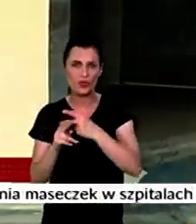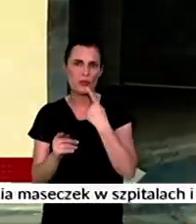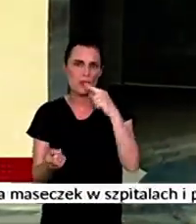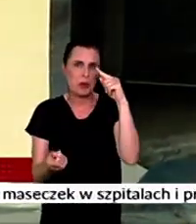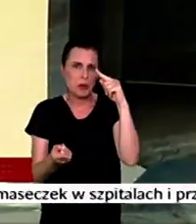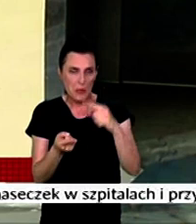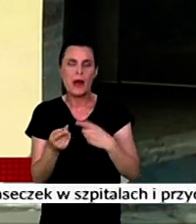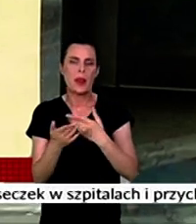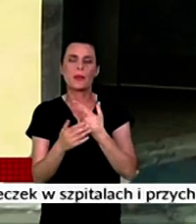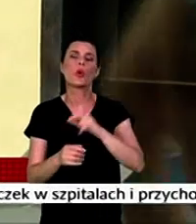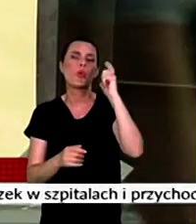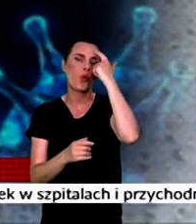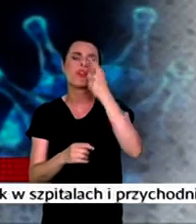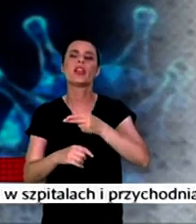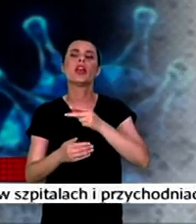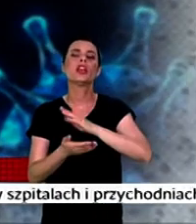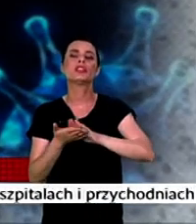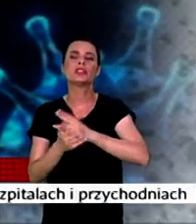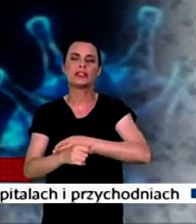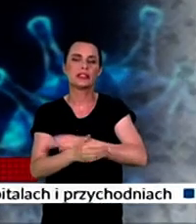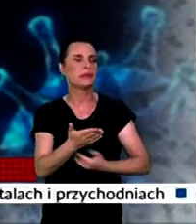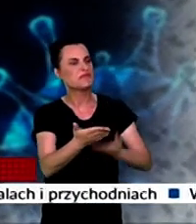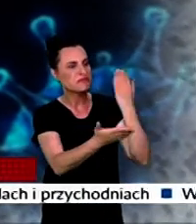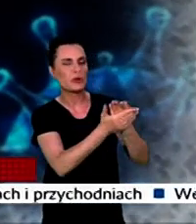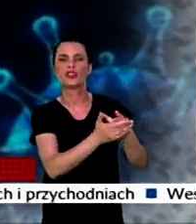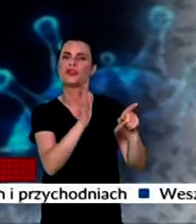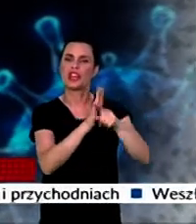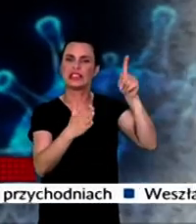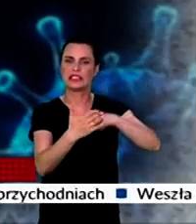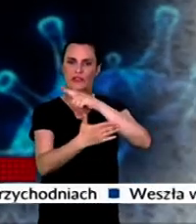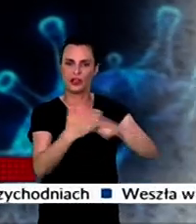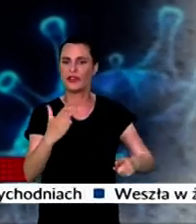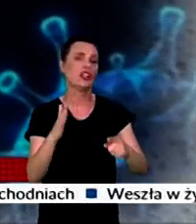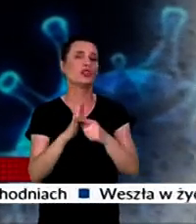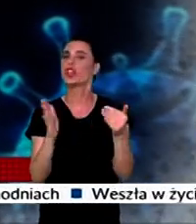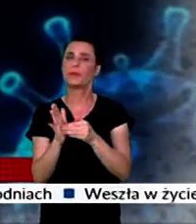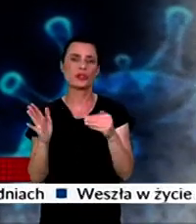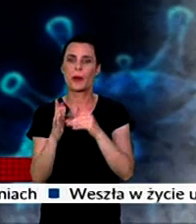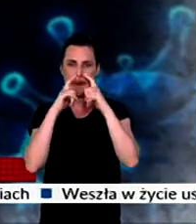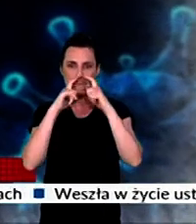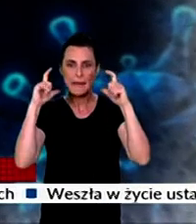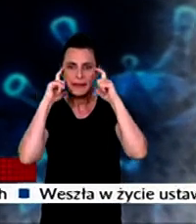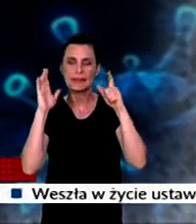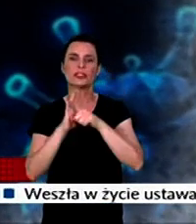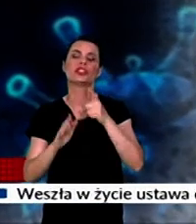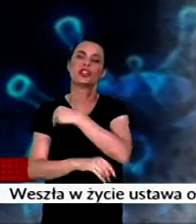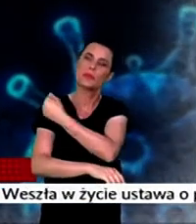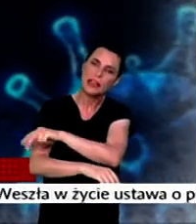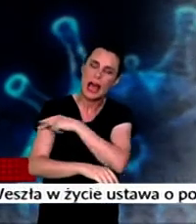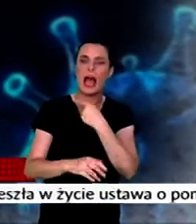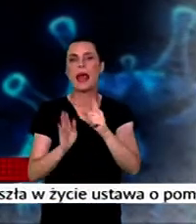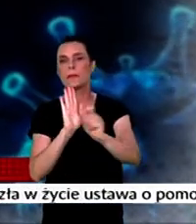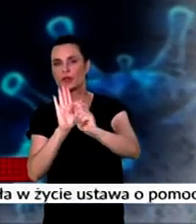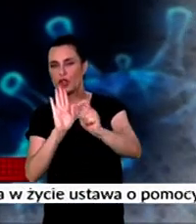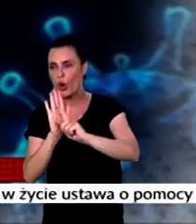sanitarny złożył wniosek o zniesienie stanu zagrożenia epidemicznego. Oznacza to, że nie trzeba już nosić maseczek w szpitalach i przychodniach.